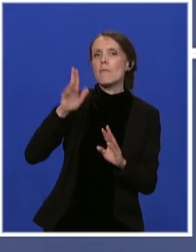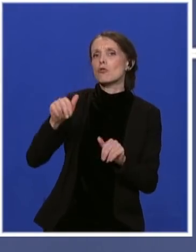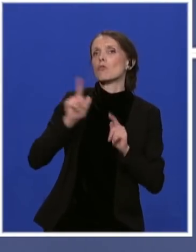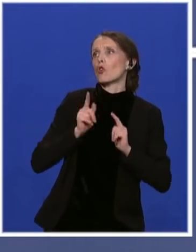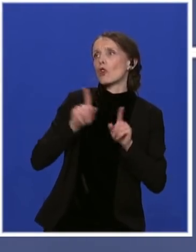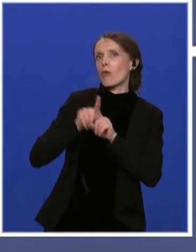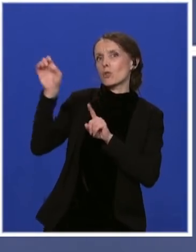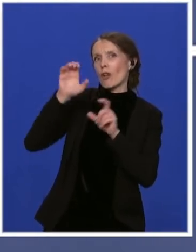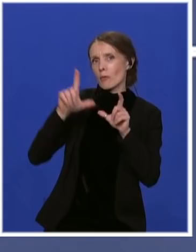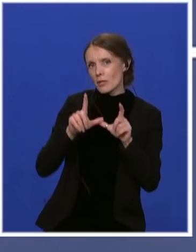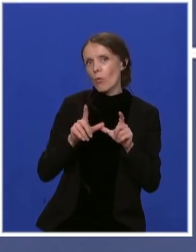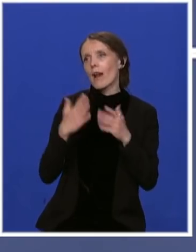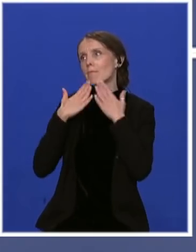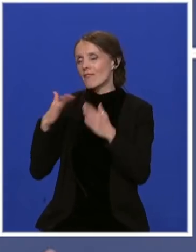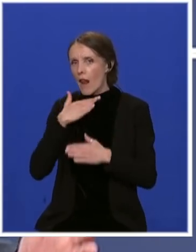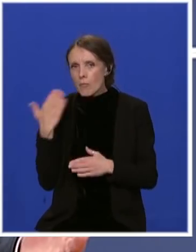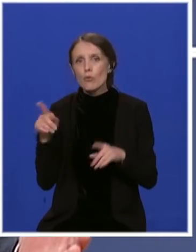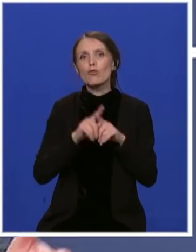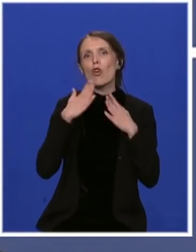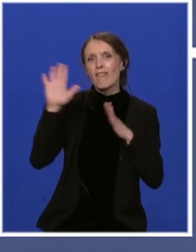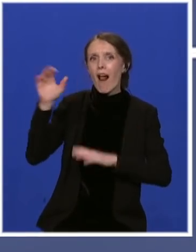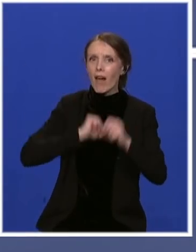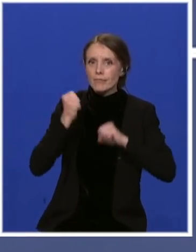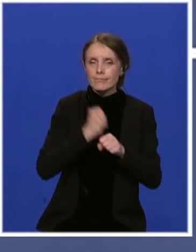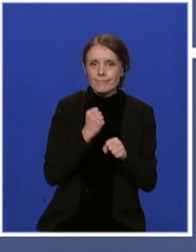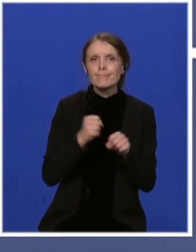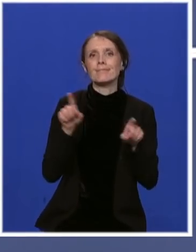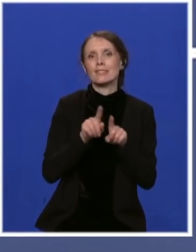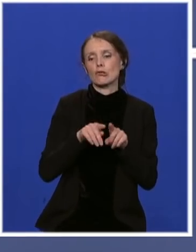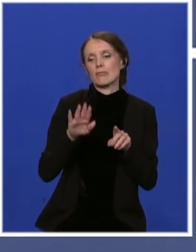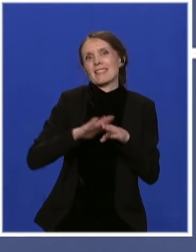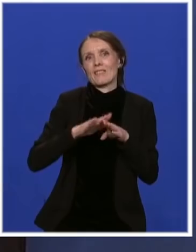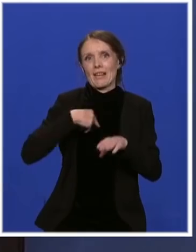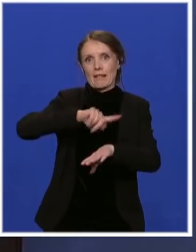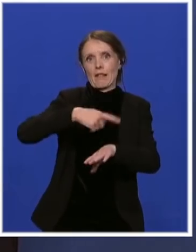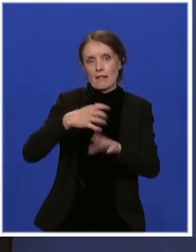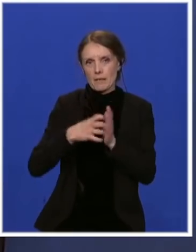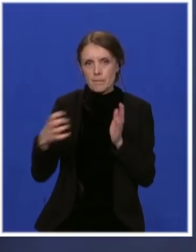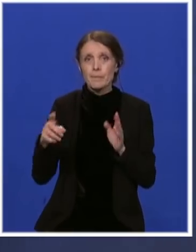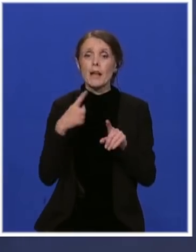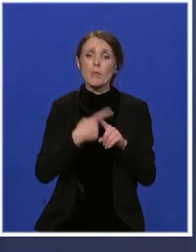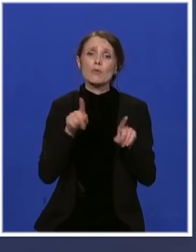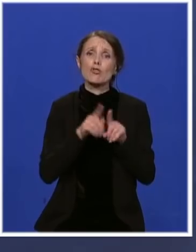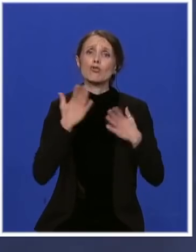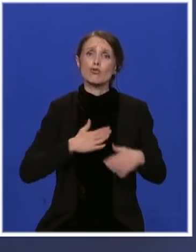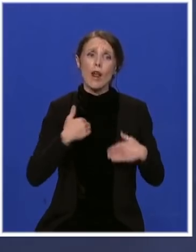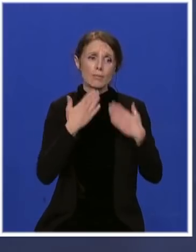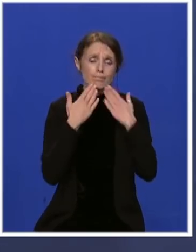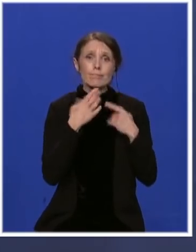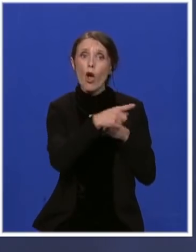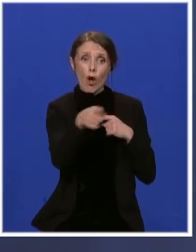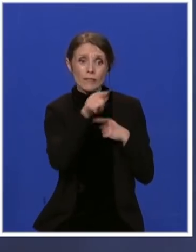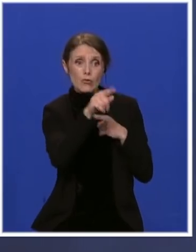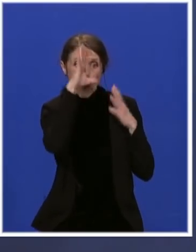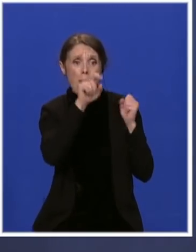na angažmanu, izvinite što sam vam oliko vremen oduzeo. I još jedan put želim da se zahvalim. Ovdje su sa nama gotovo svi ambasadori zemalja Evropske